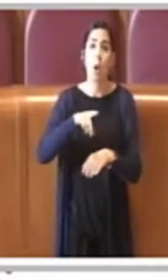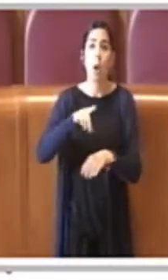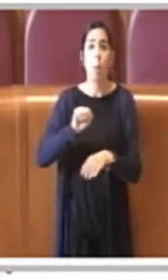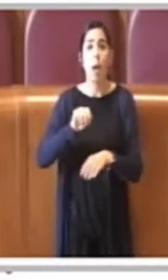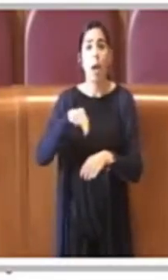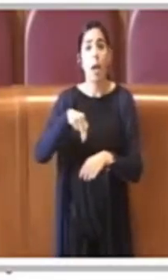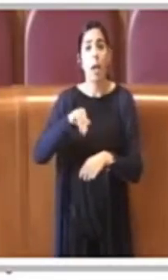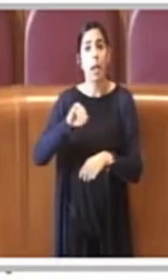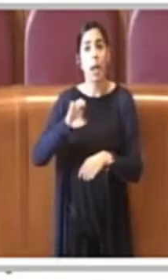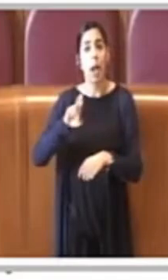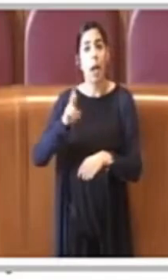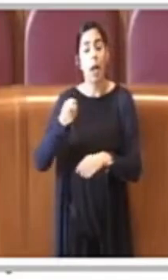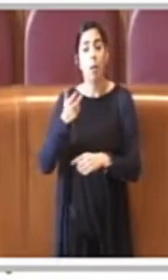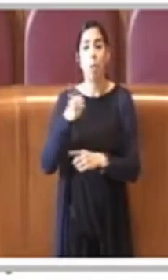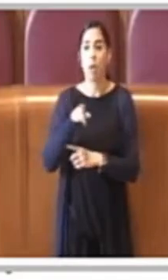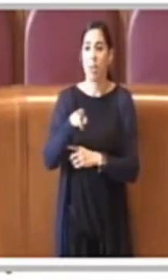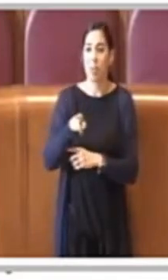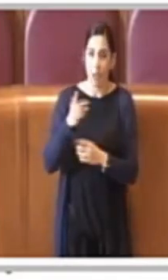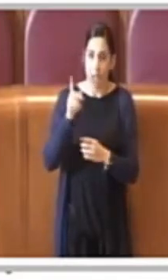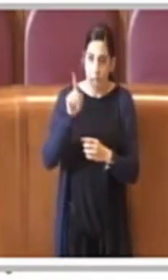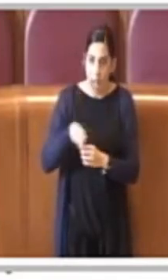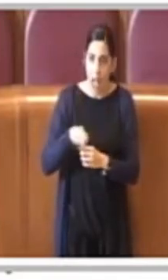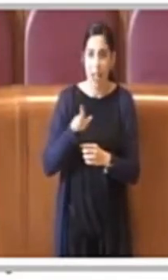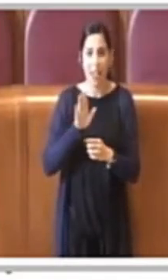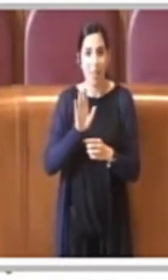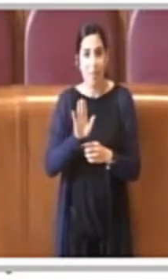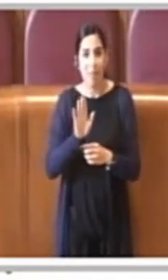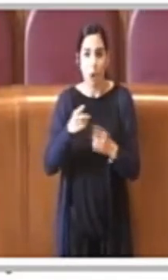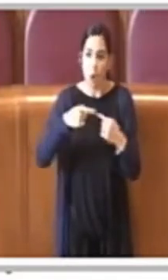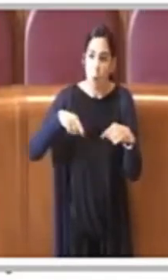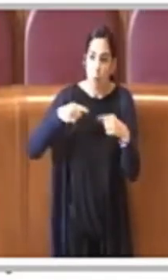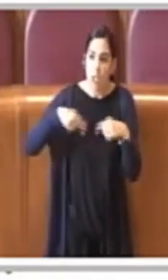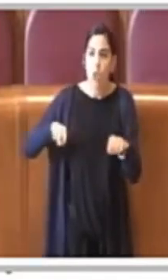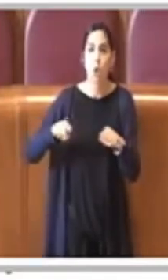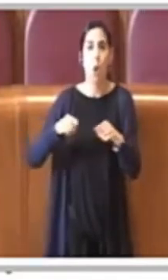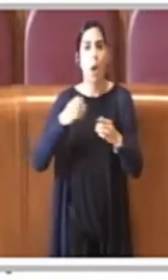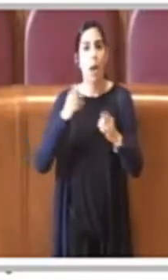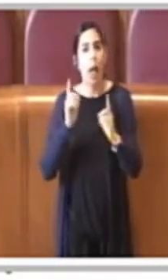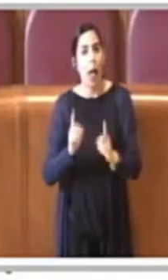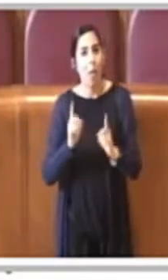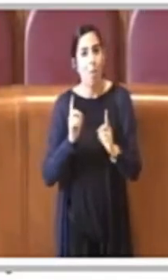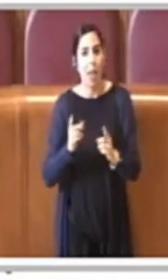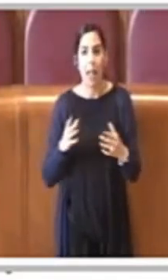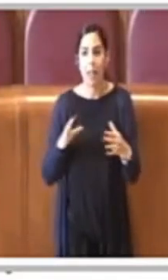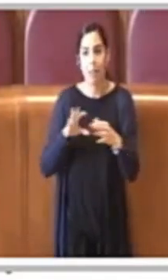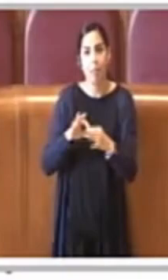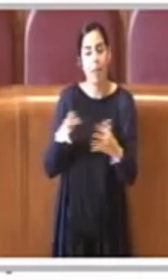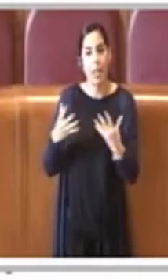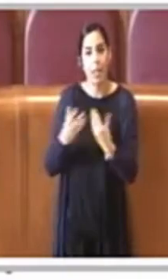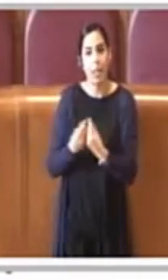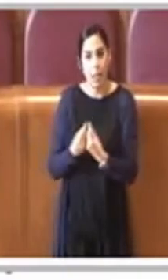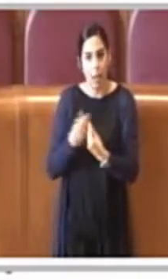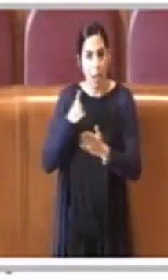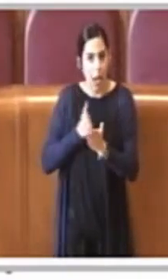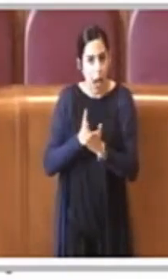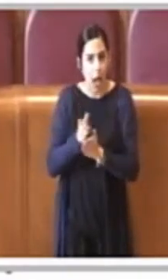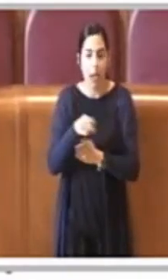tutta l'attenzione ovviamente anche all'interno delle varie commissioni ambienti e congiunte che abbiamo svolto negli anni,